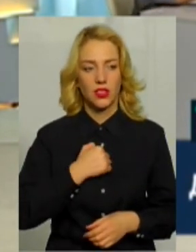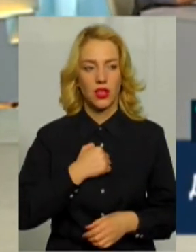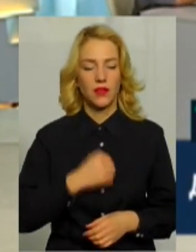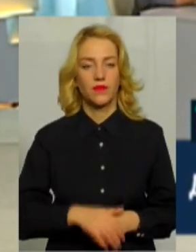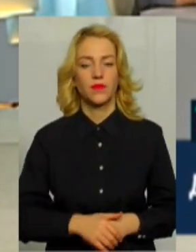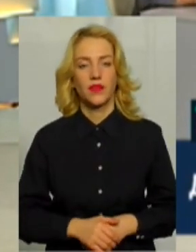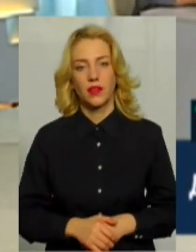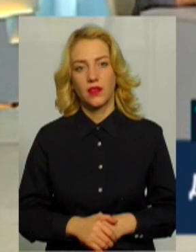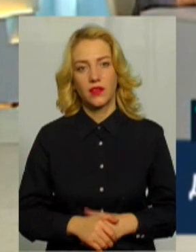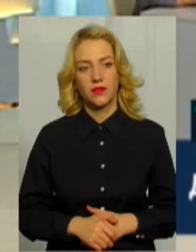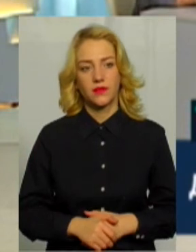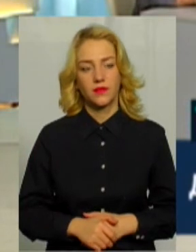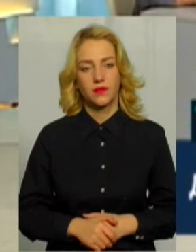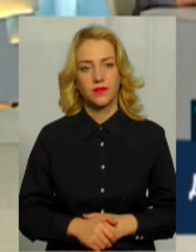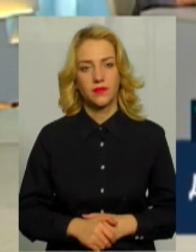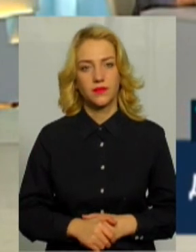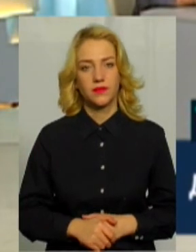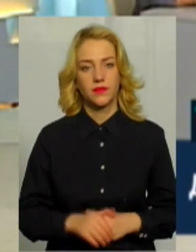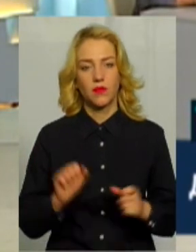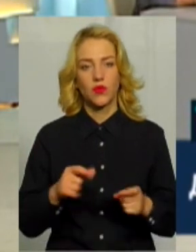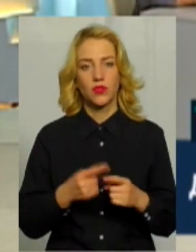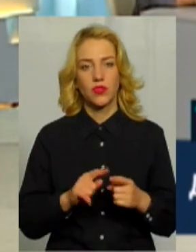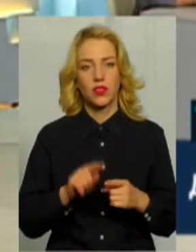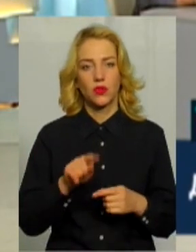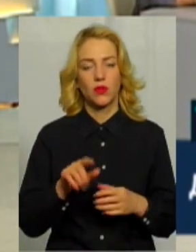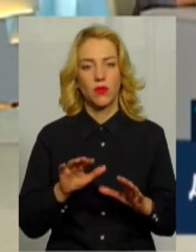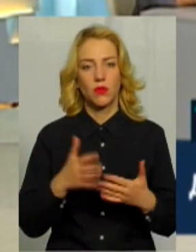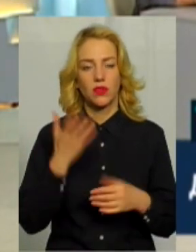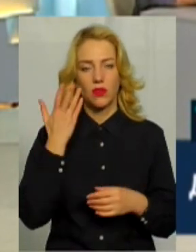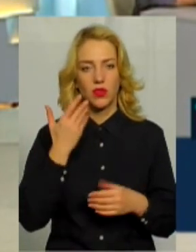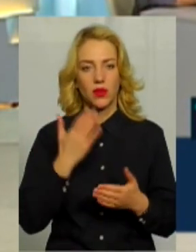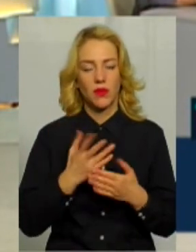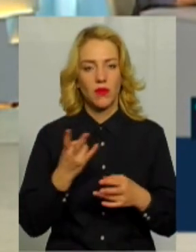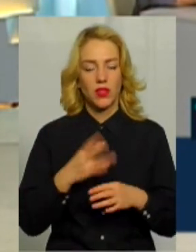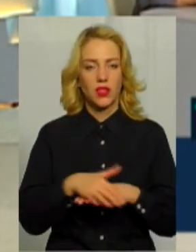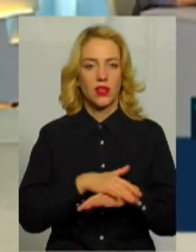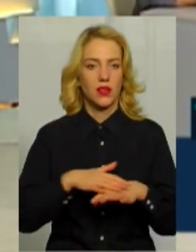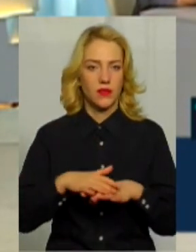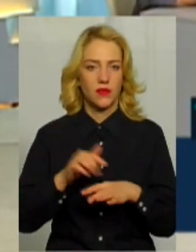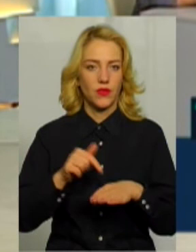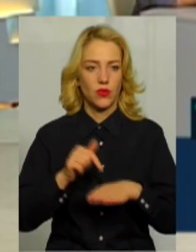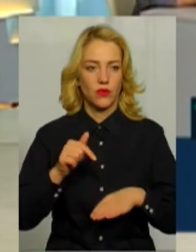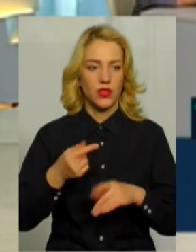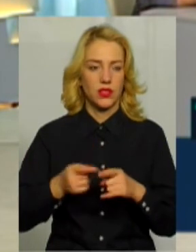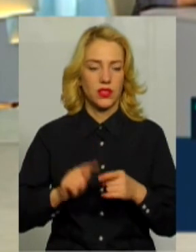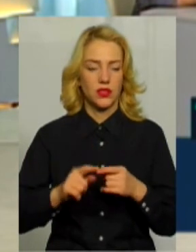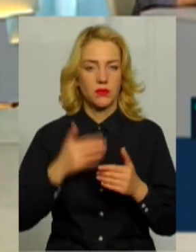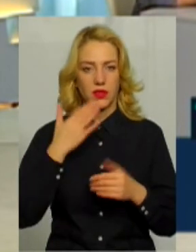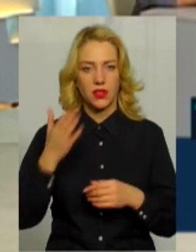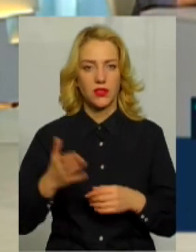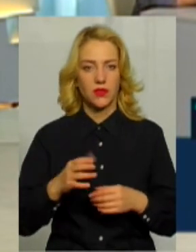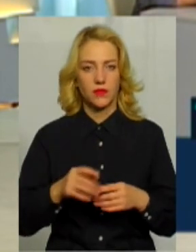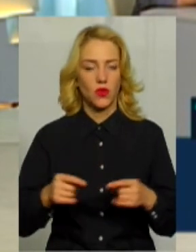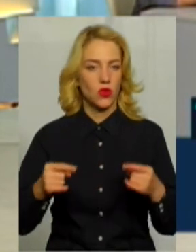це, напевно, той момент, коли дійсно має громадськість якоюсь реагувати на це, пані Лесю, як вважаєте? Ну,